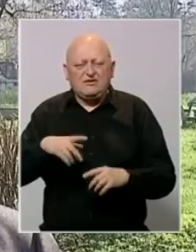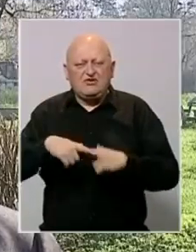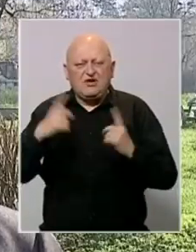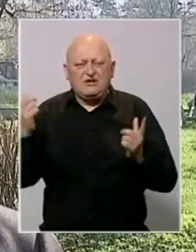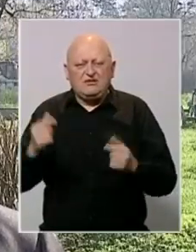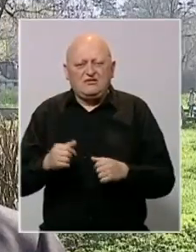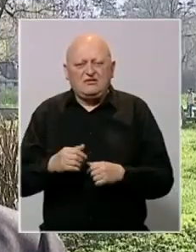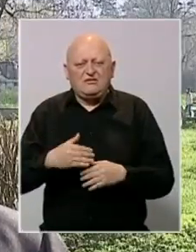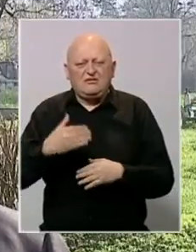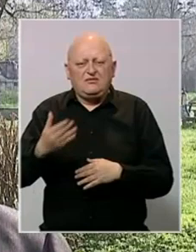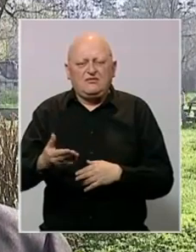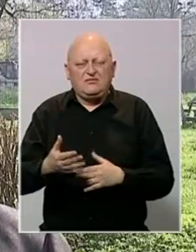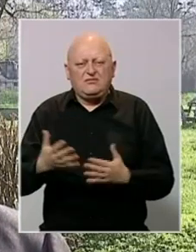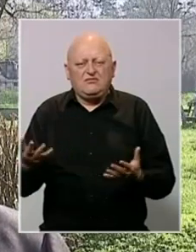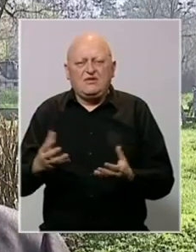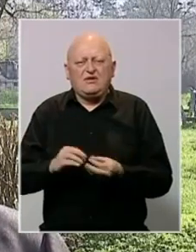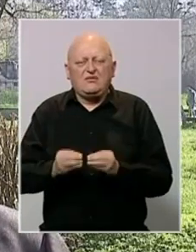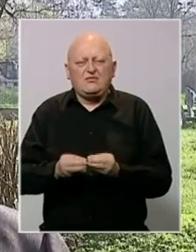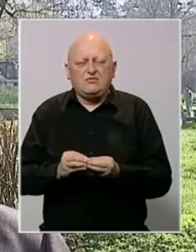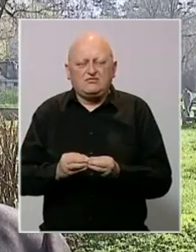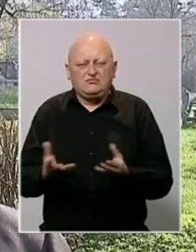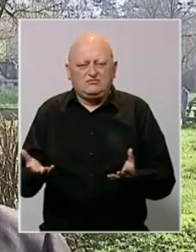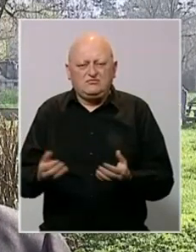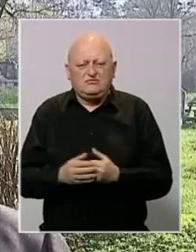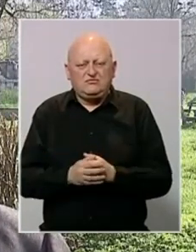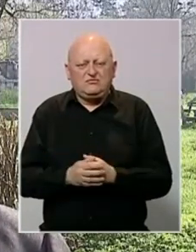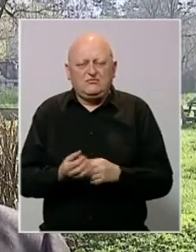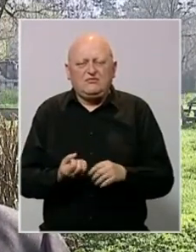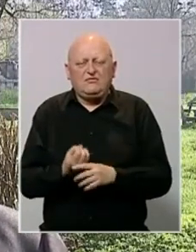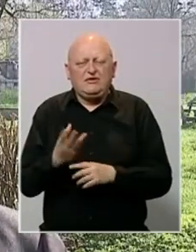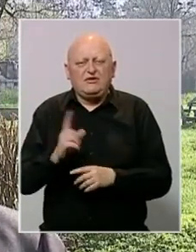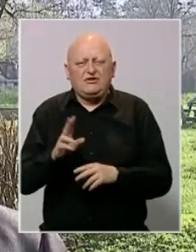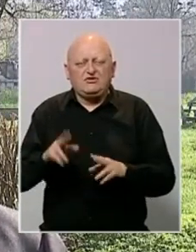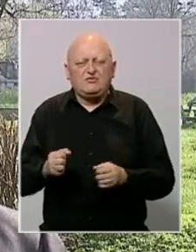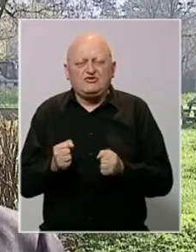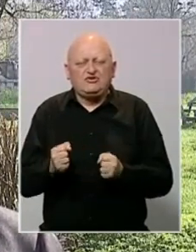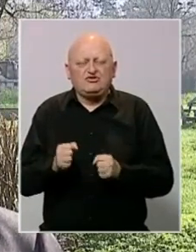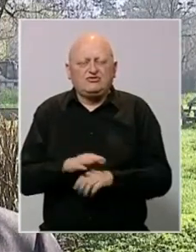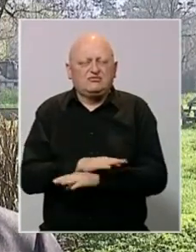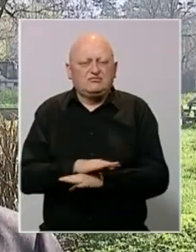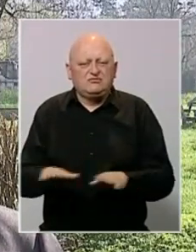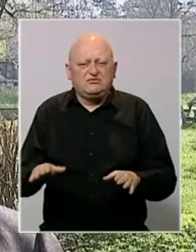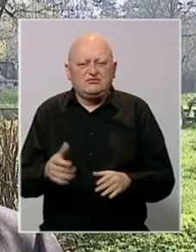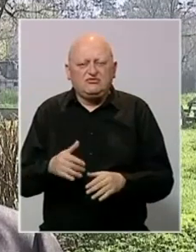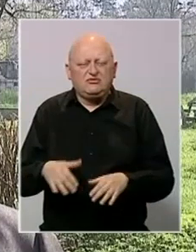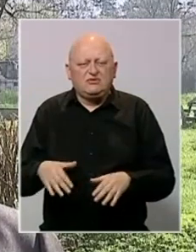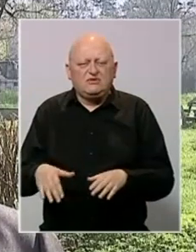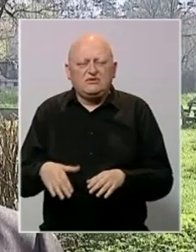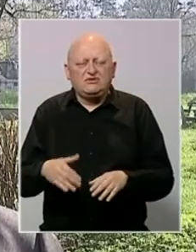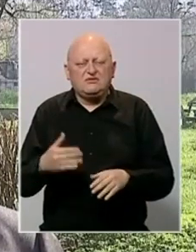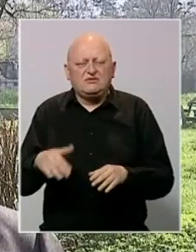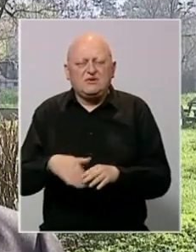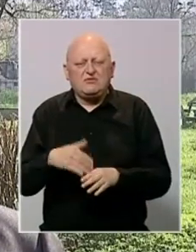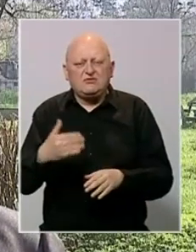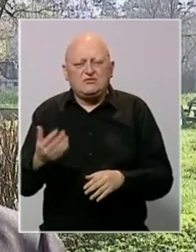U suprotnom, zaista je veliki problem da privreda to. Neće moći da izdati neto zarade zaposlenima, a to